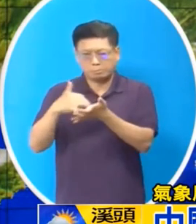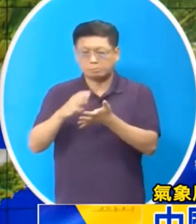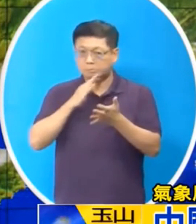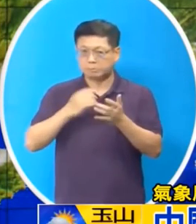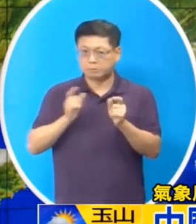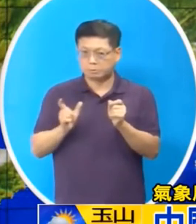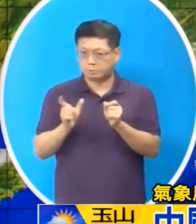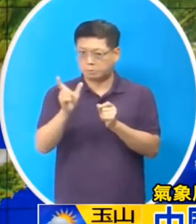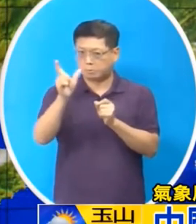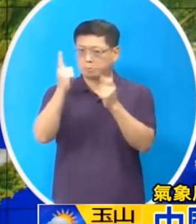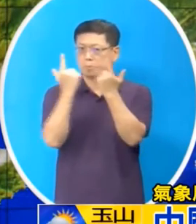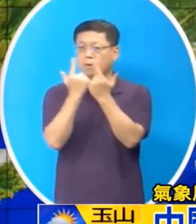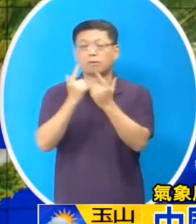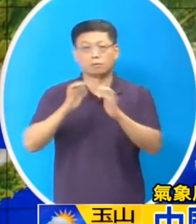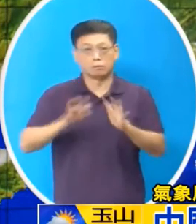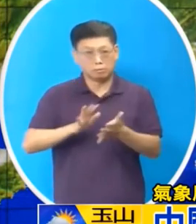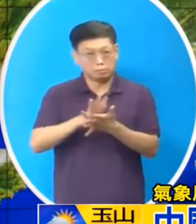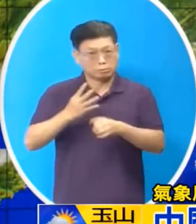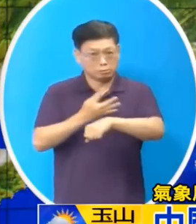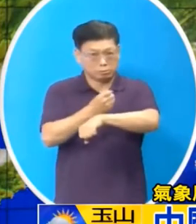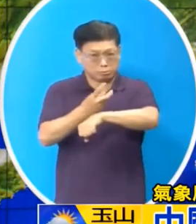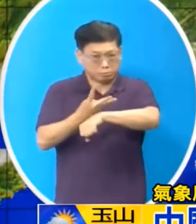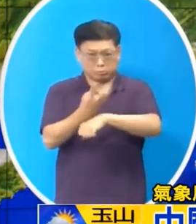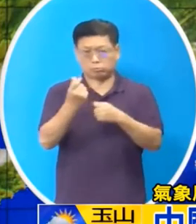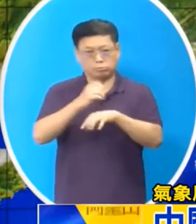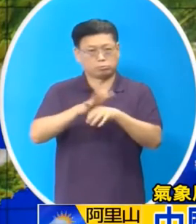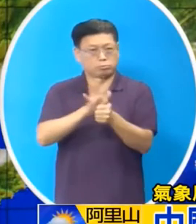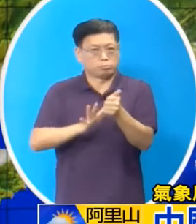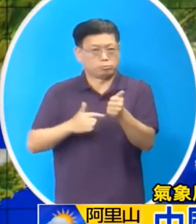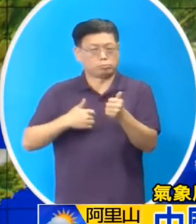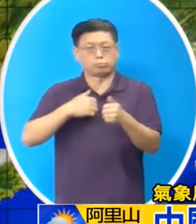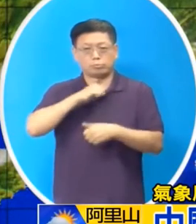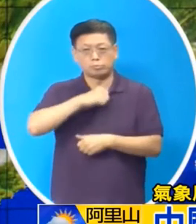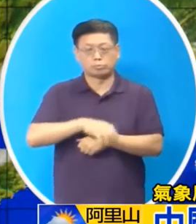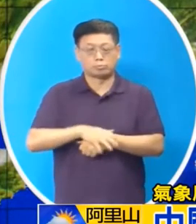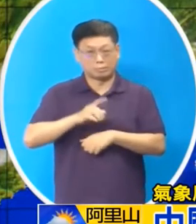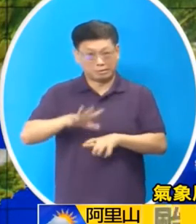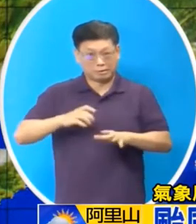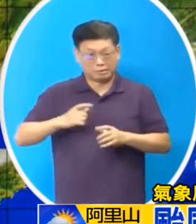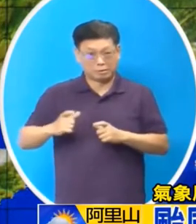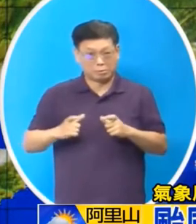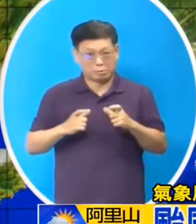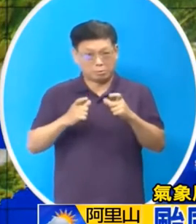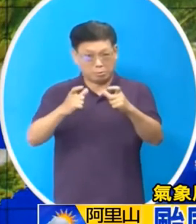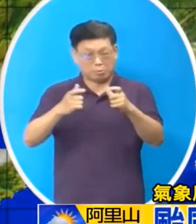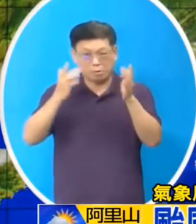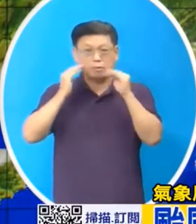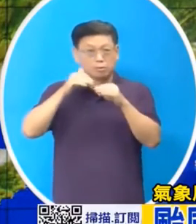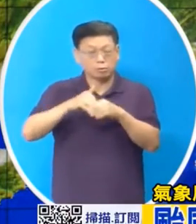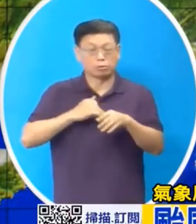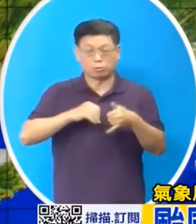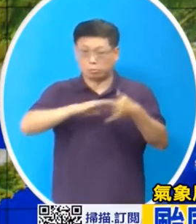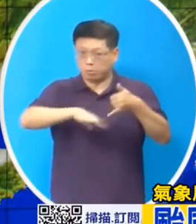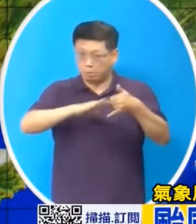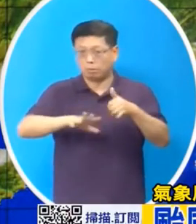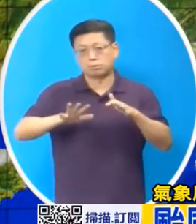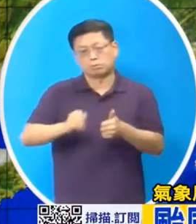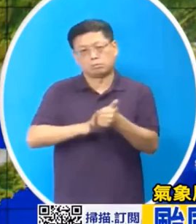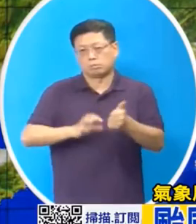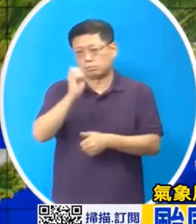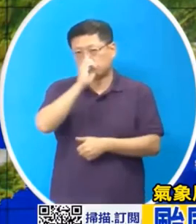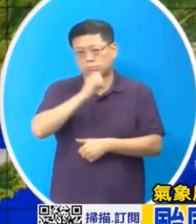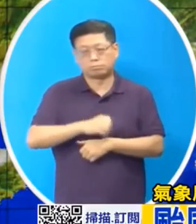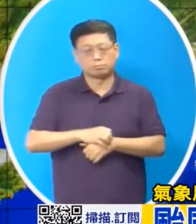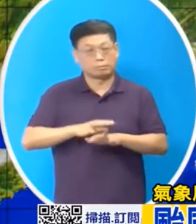北的方向移动在未来几个小时还是影响我们由于它的移动南头和东南部海面已经脱离影响